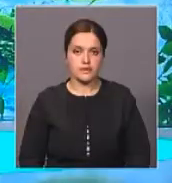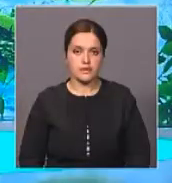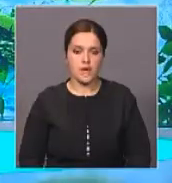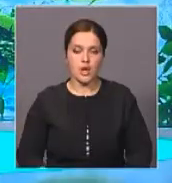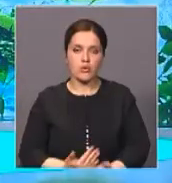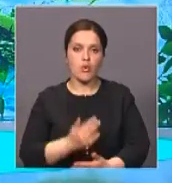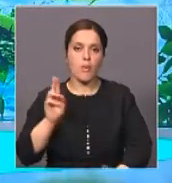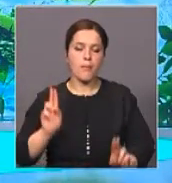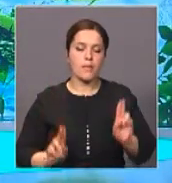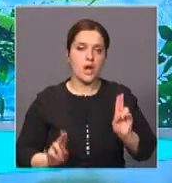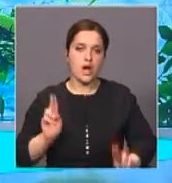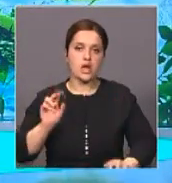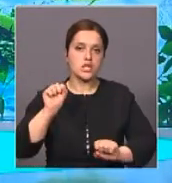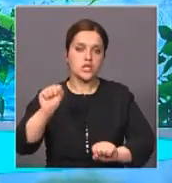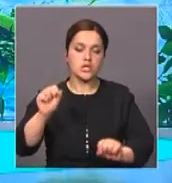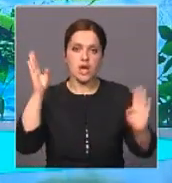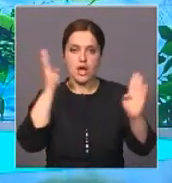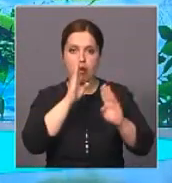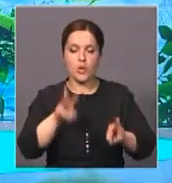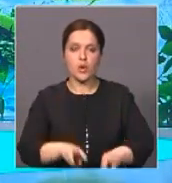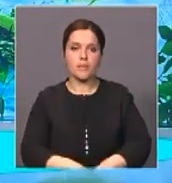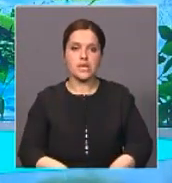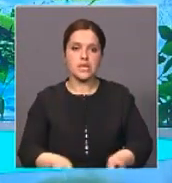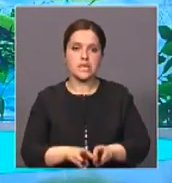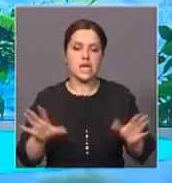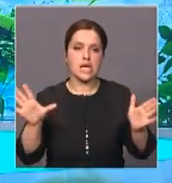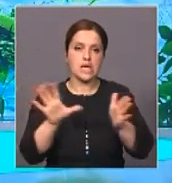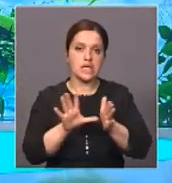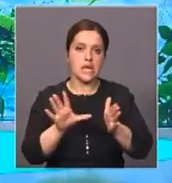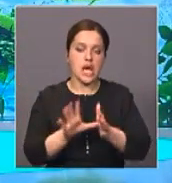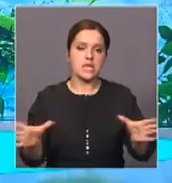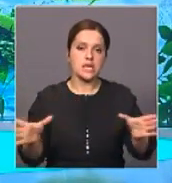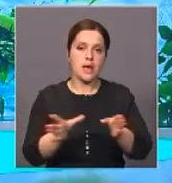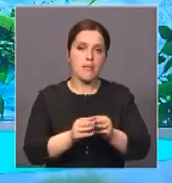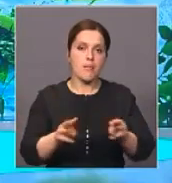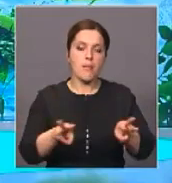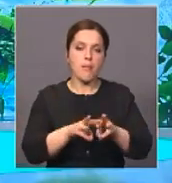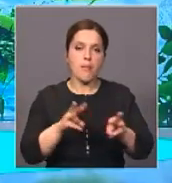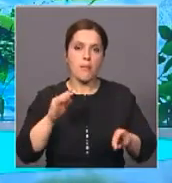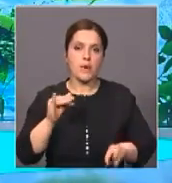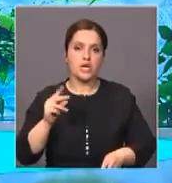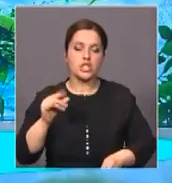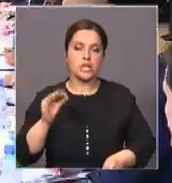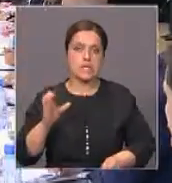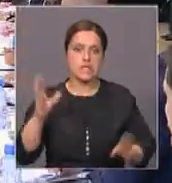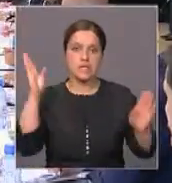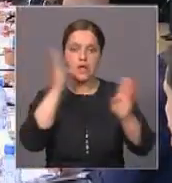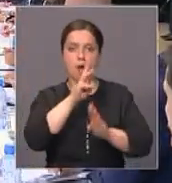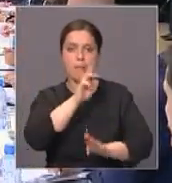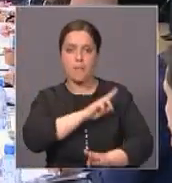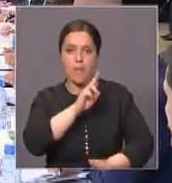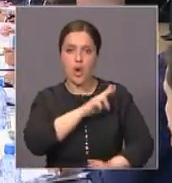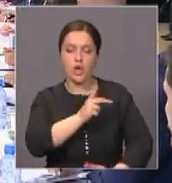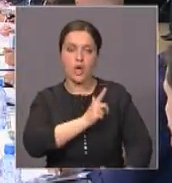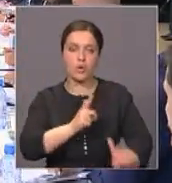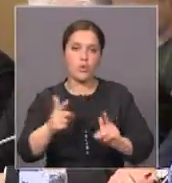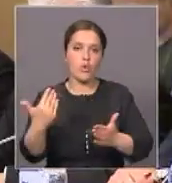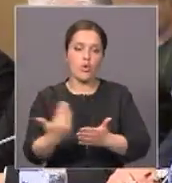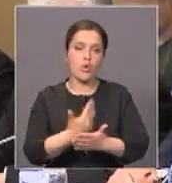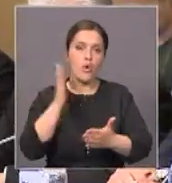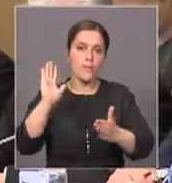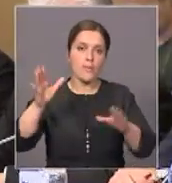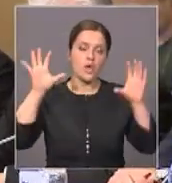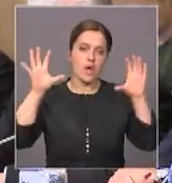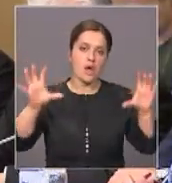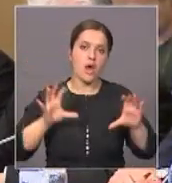Новые нормы на защиту экологии. Министерство энергетики совместно с мужелесменами и экологами готовит нововведение в Экологический